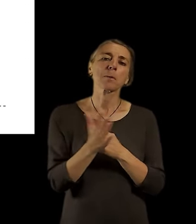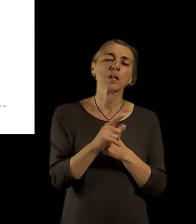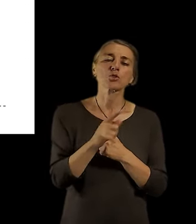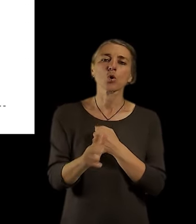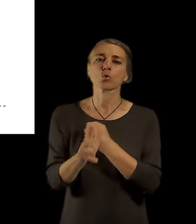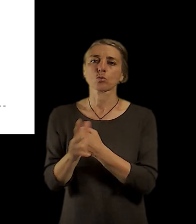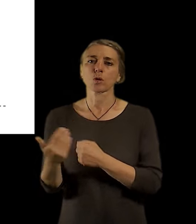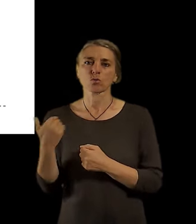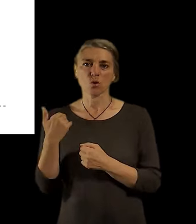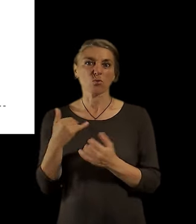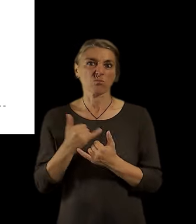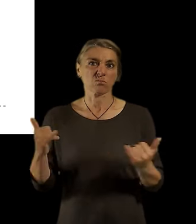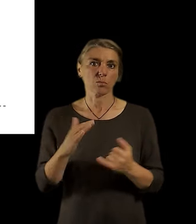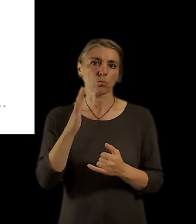růst.